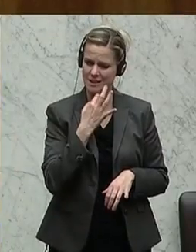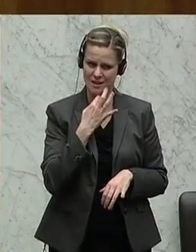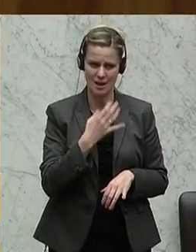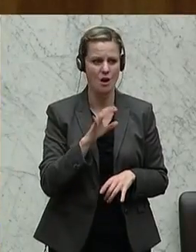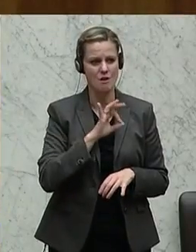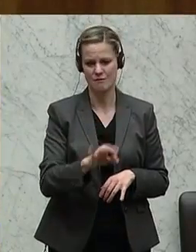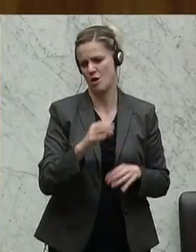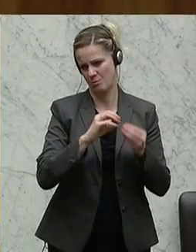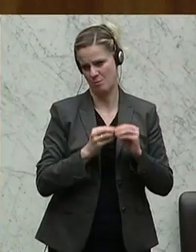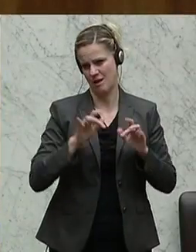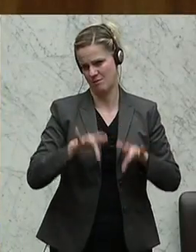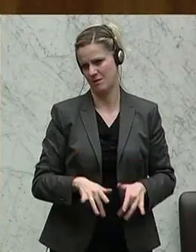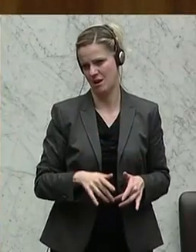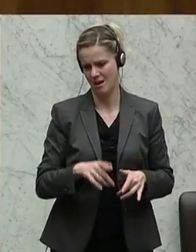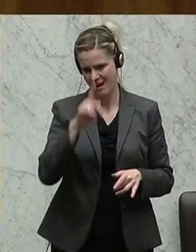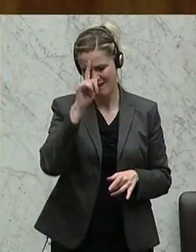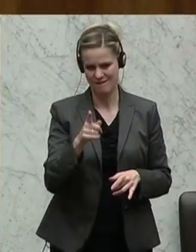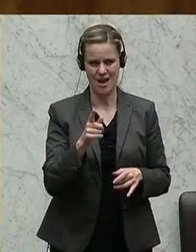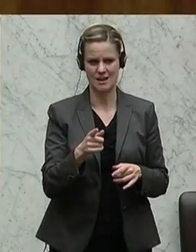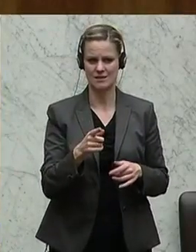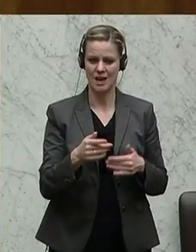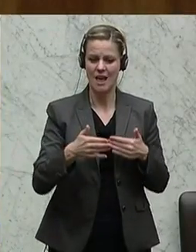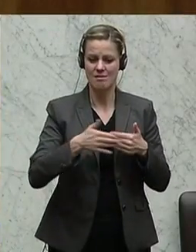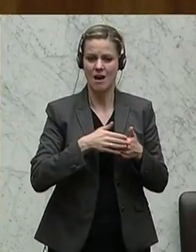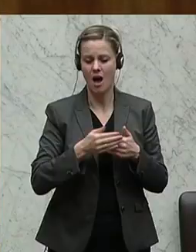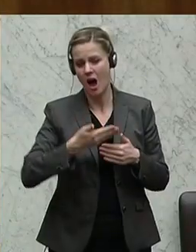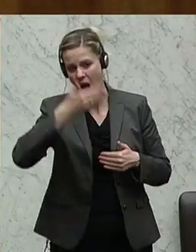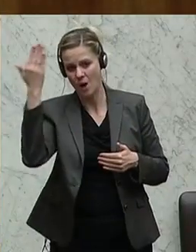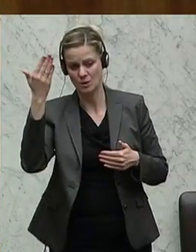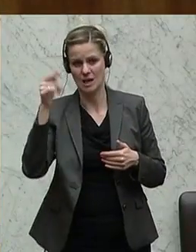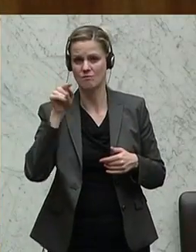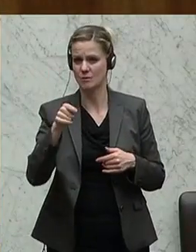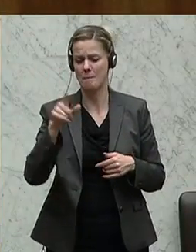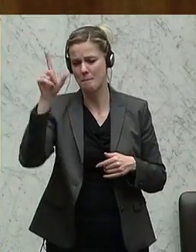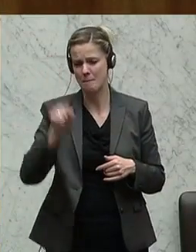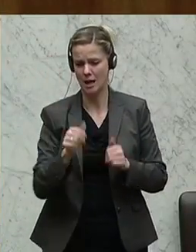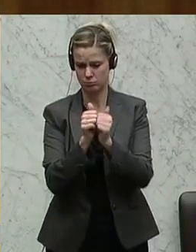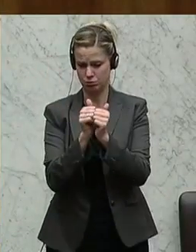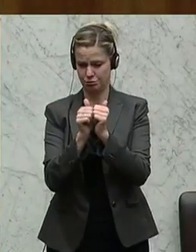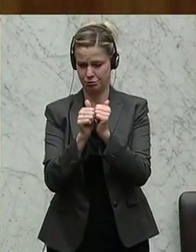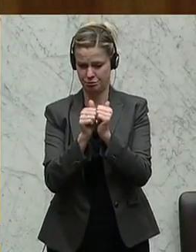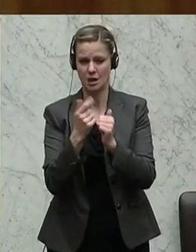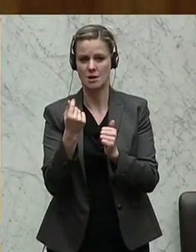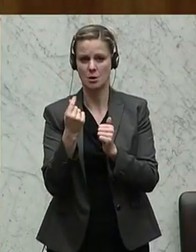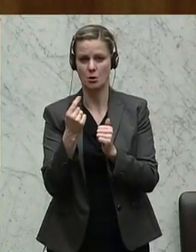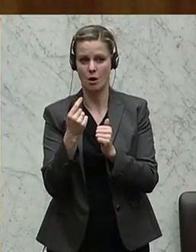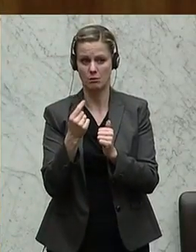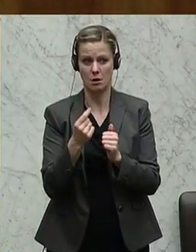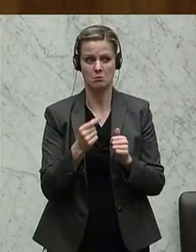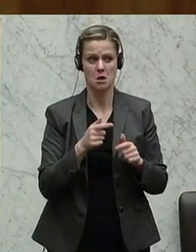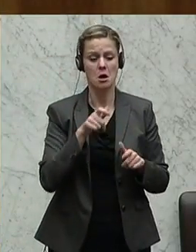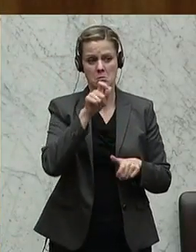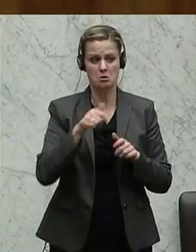ein Problem, was er hat, dass er Flughäfen im nahen Ausland, wesentlich billiger kalkulieren können, hier die Menschen von dort wegfliegen,